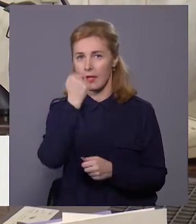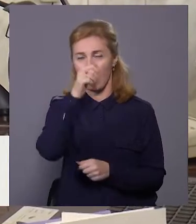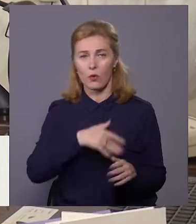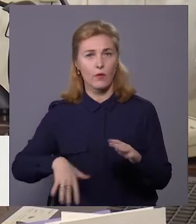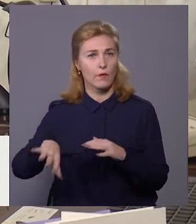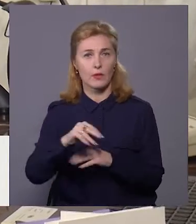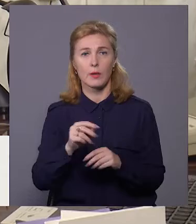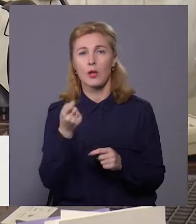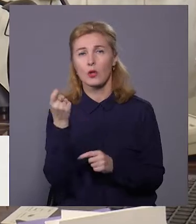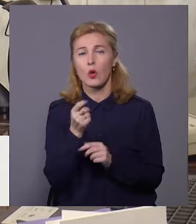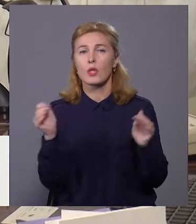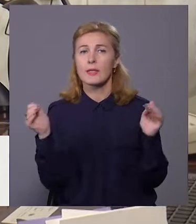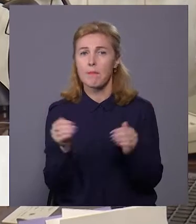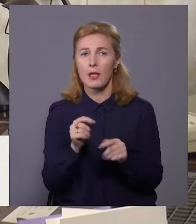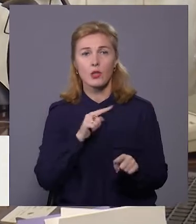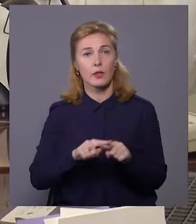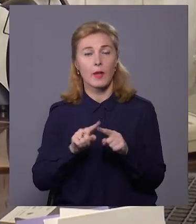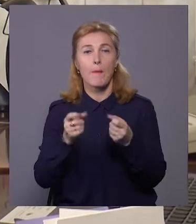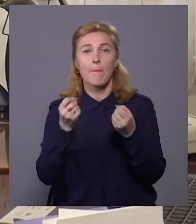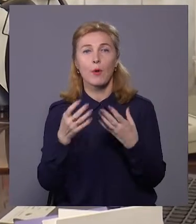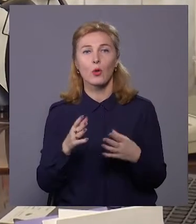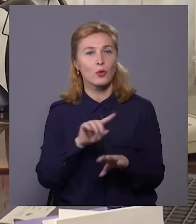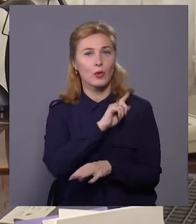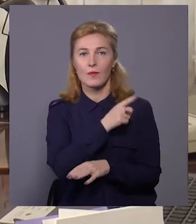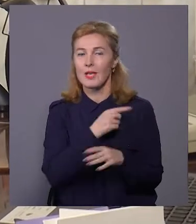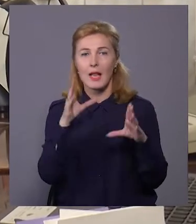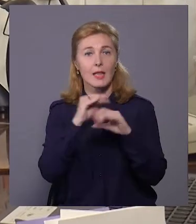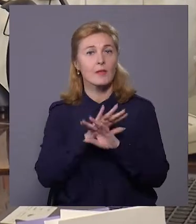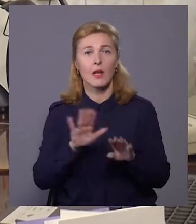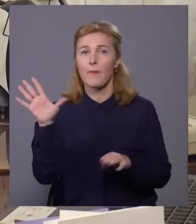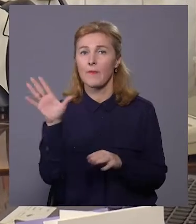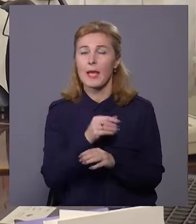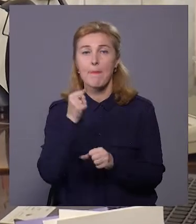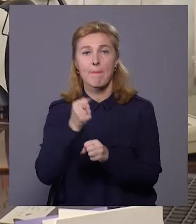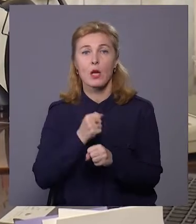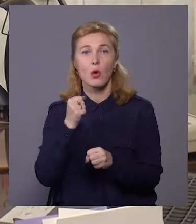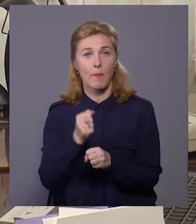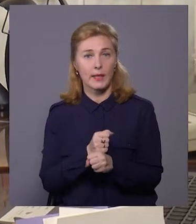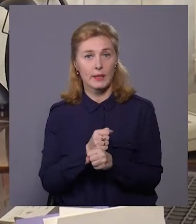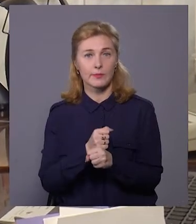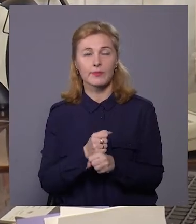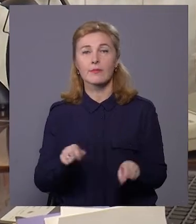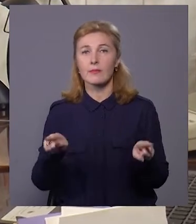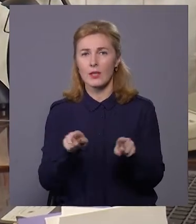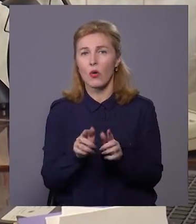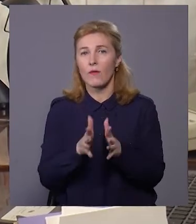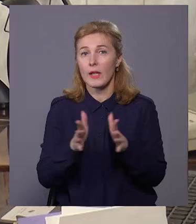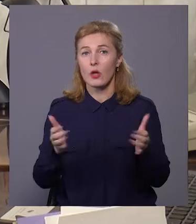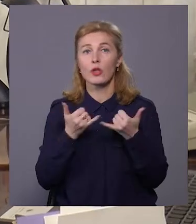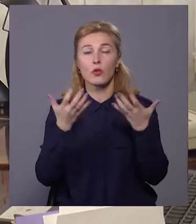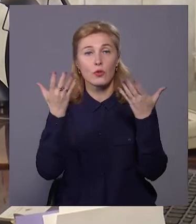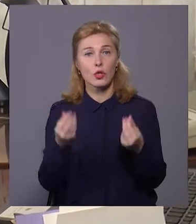трошки зменшити темпи, тому що ми просто не в силі, не встигаємо це все переробити. Такої великої на сьогоднішній день